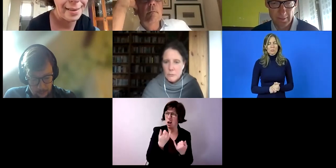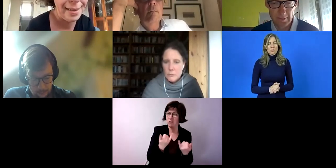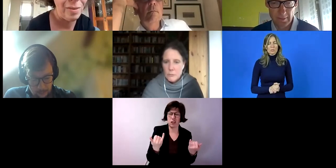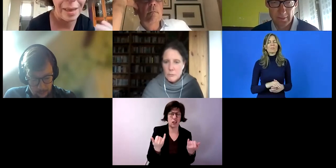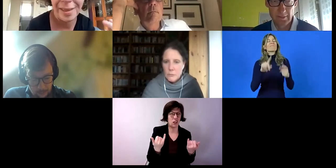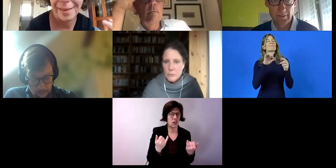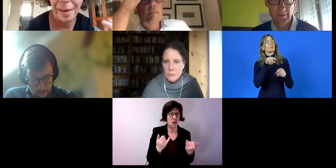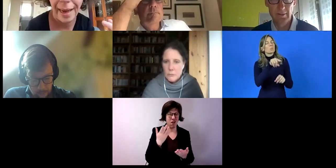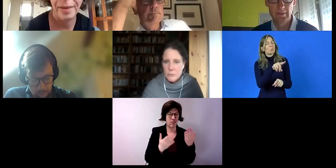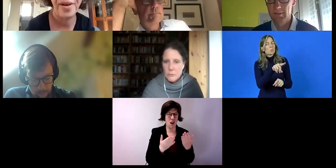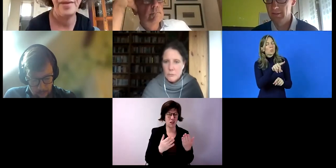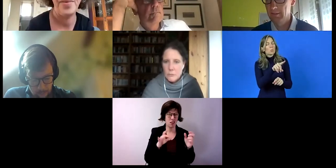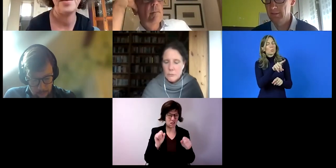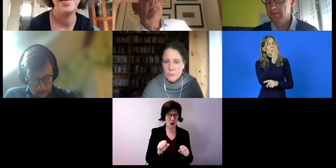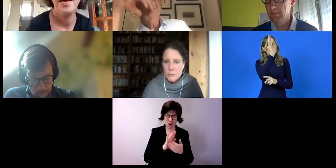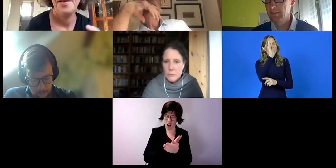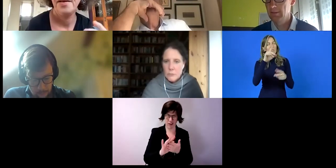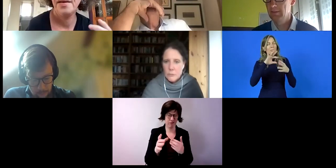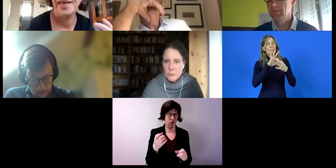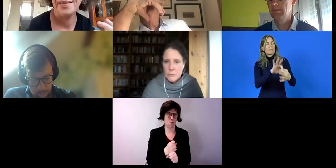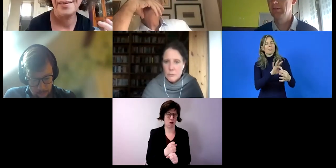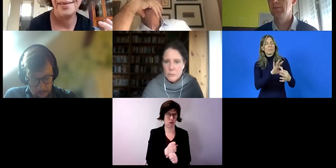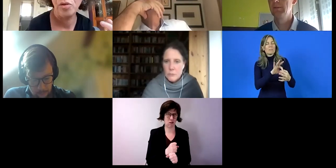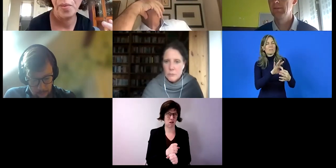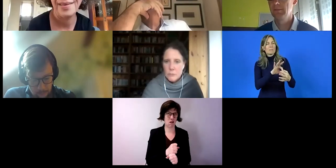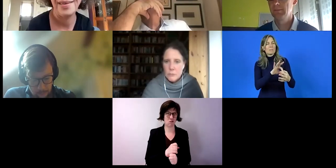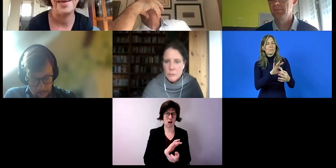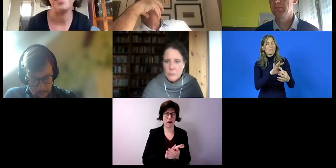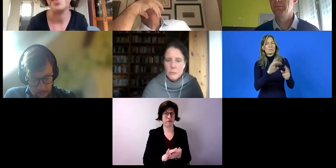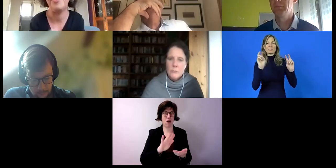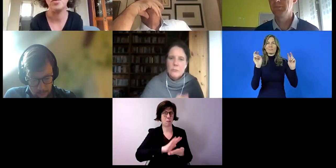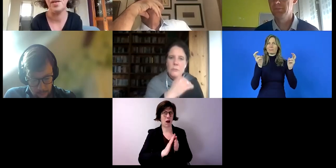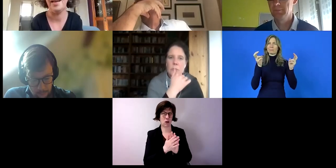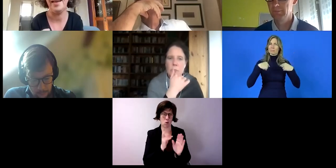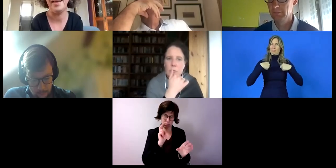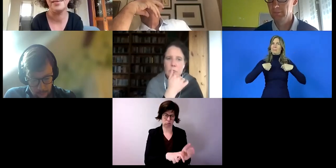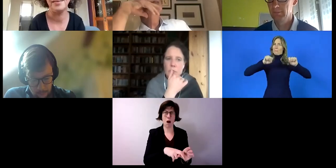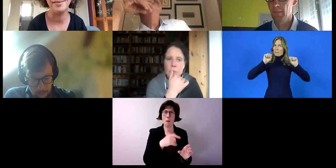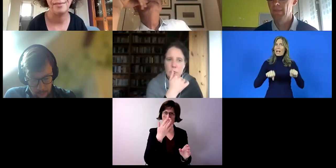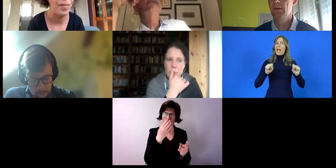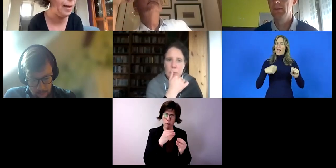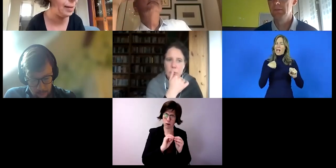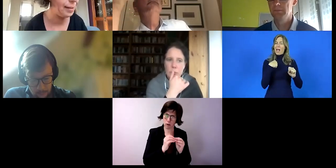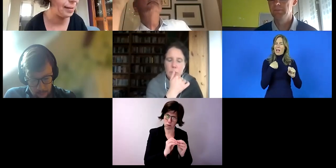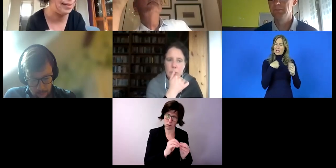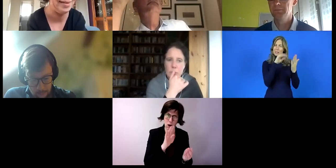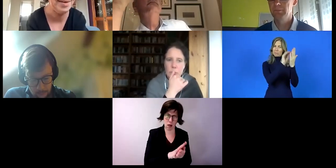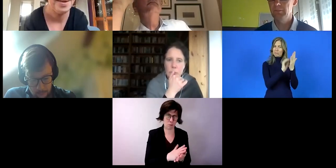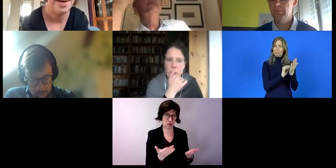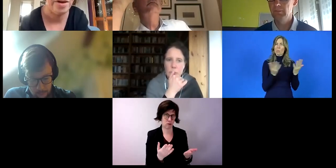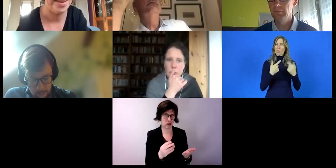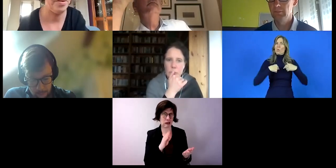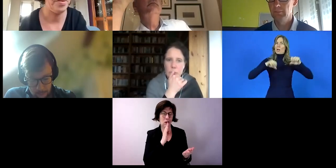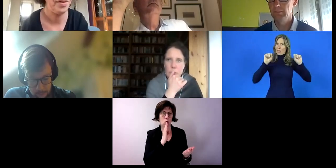ist das nicht, wie kann man das einfacher machen? Ginge das nicht durch Praktika, dass man es einfach durch längeres Ähnliches hatte?